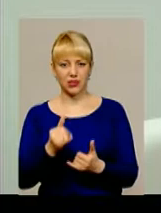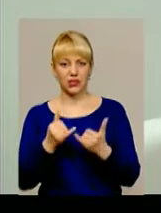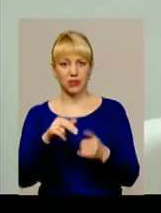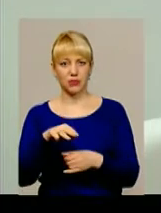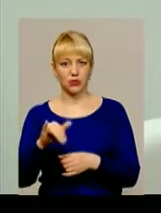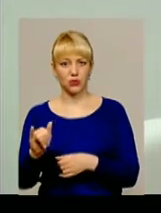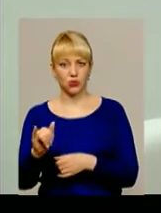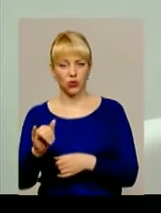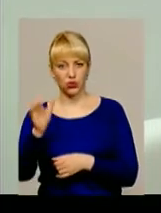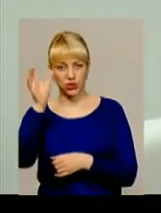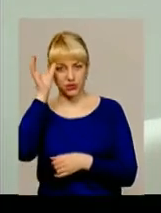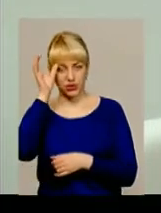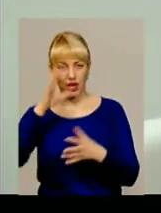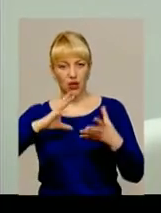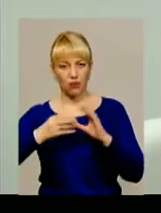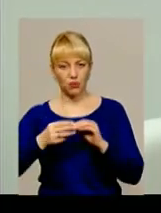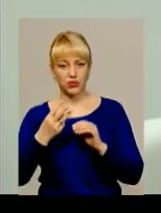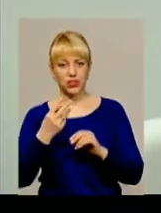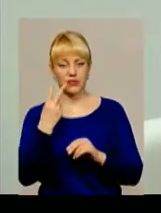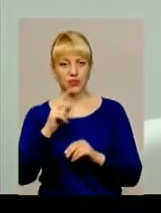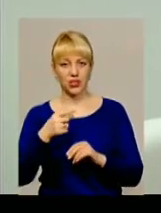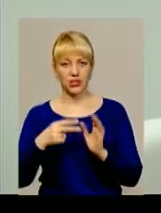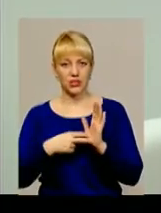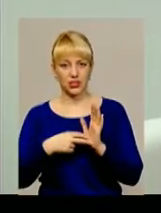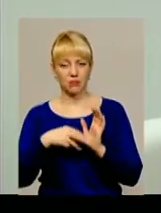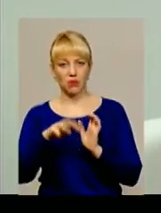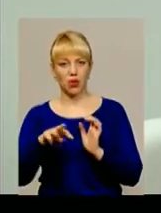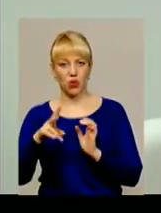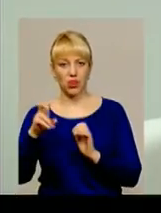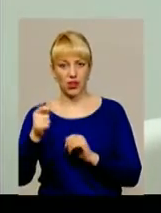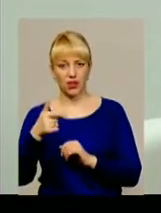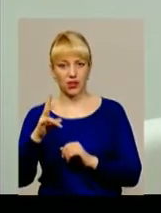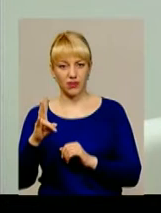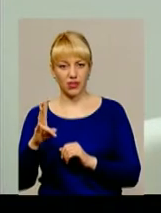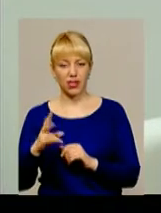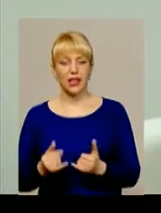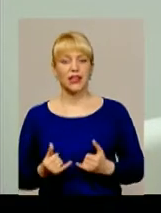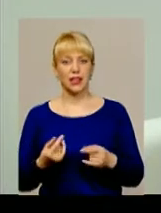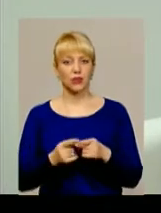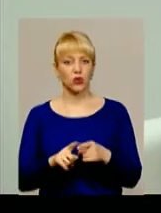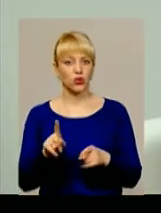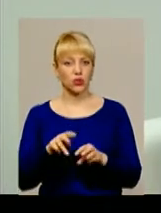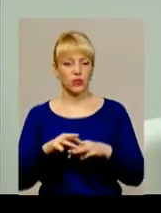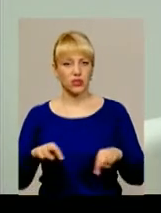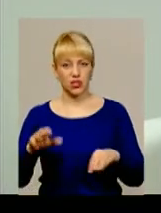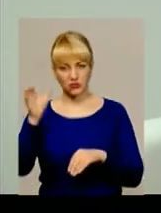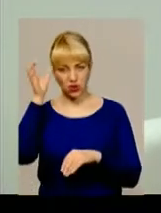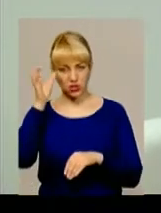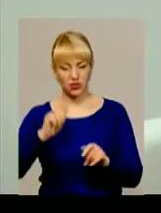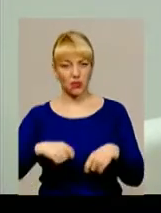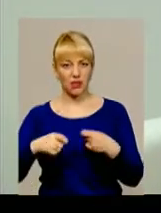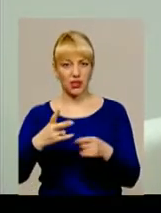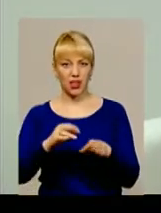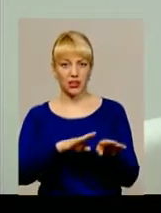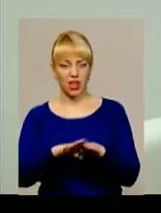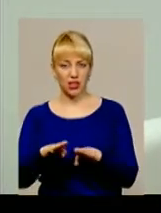-технічної освіти в обсязі 2,7 мільйона гривень. Для того, щоб Міністерство освіти передало на